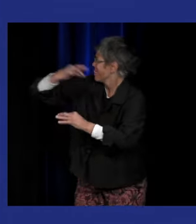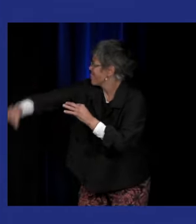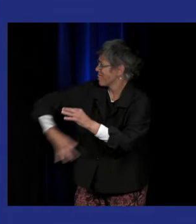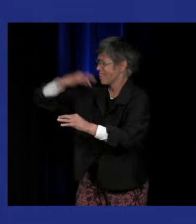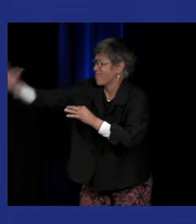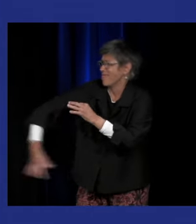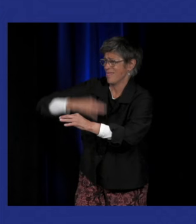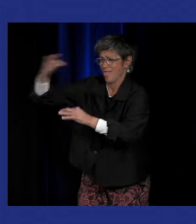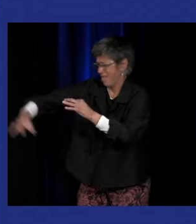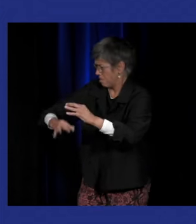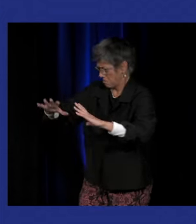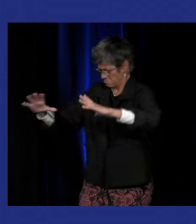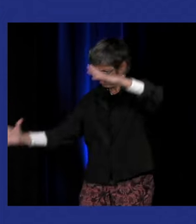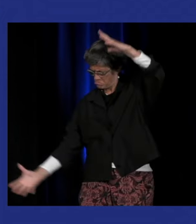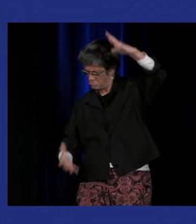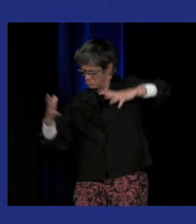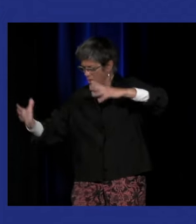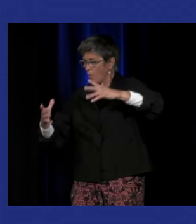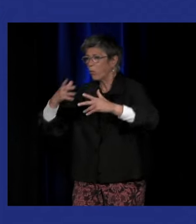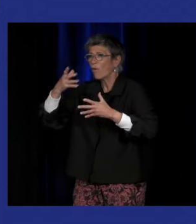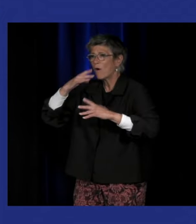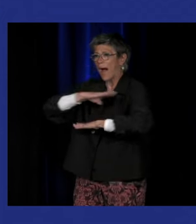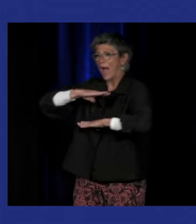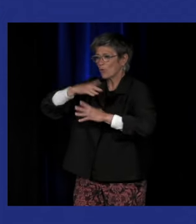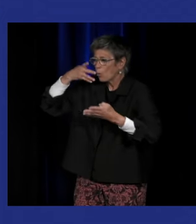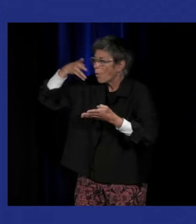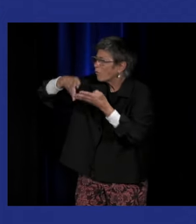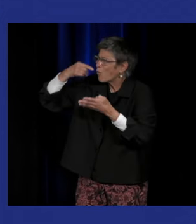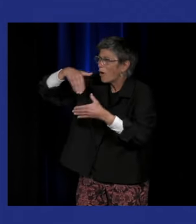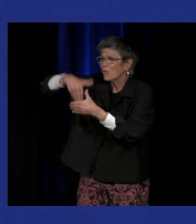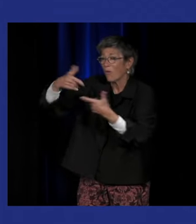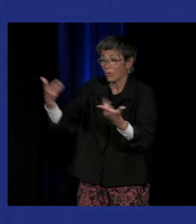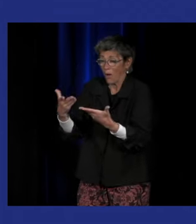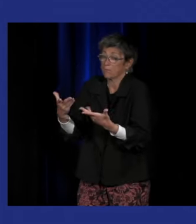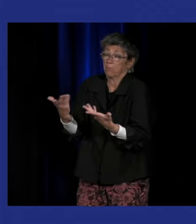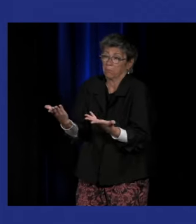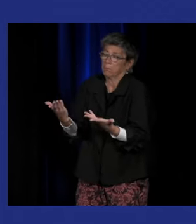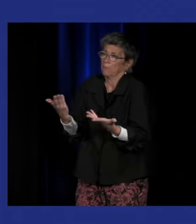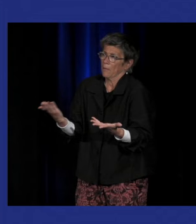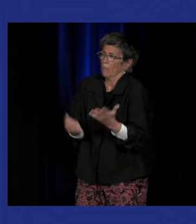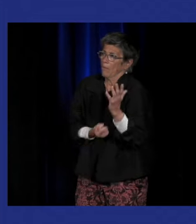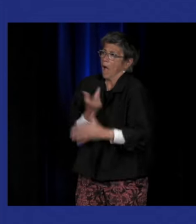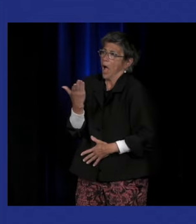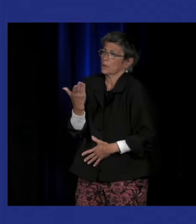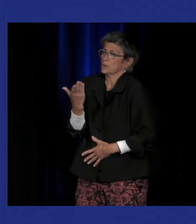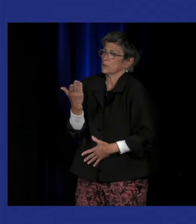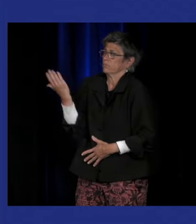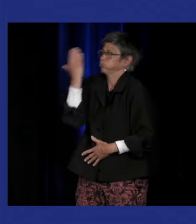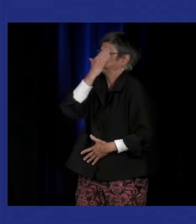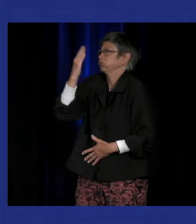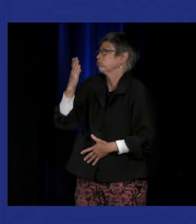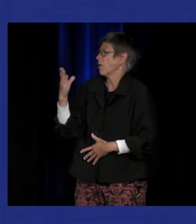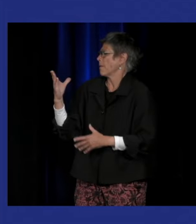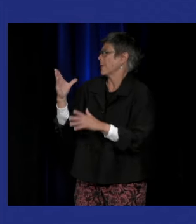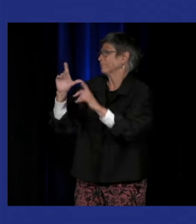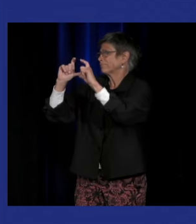nuée et entourée des fils de laine mais d'autres obres aussi maintenant elle est c'est un artiste extrêmement réputé dans le monde de